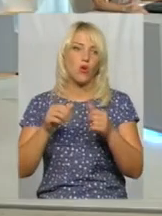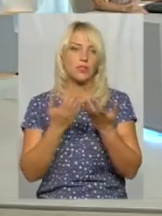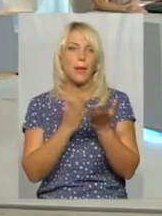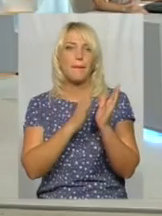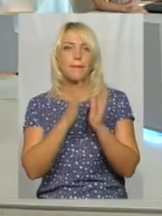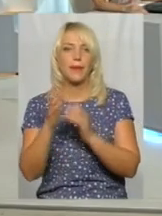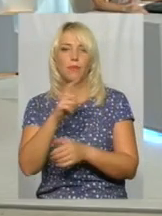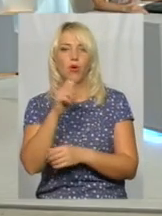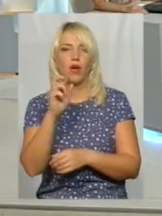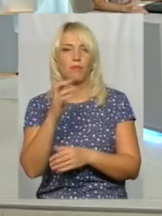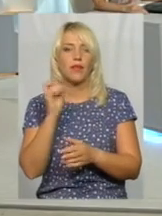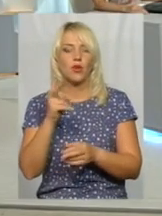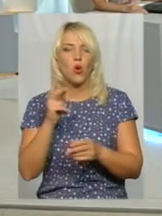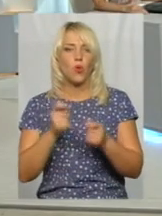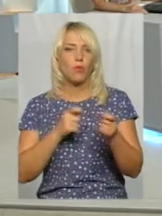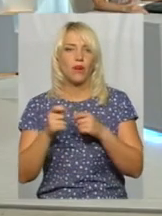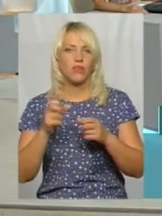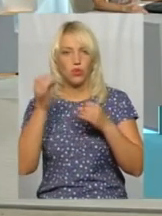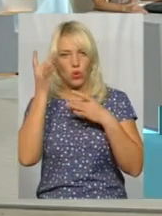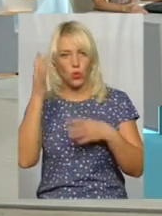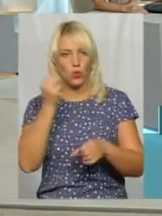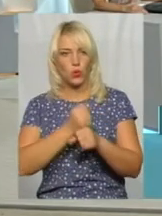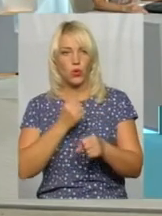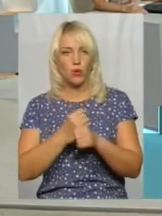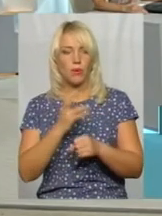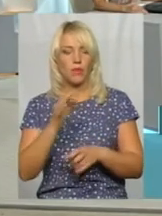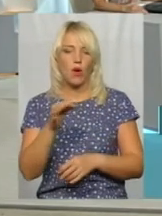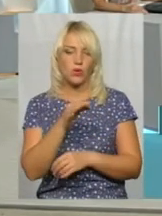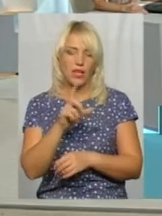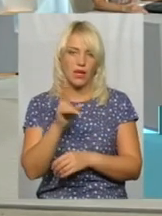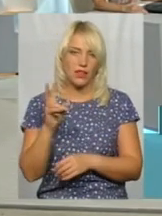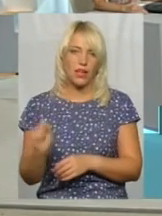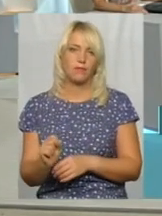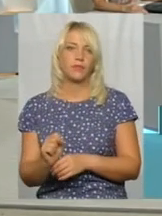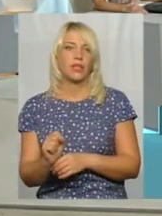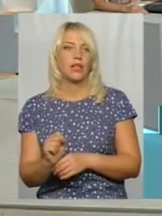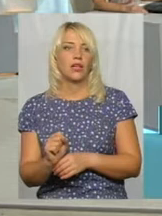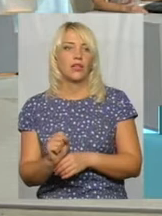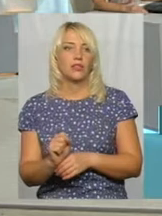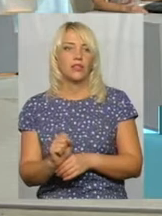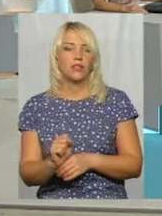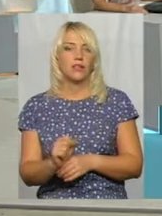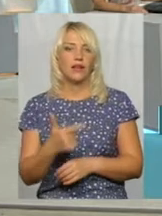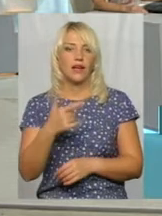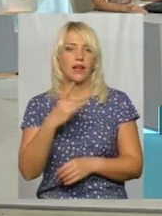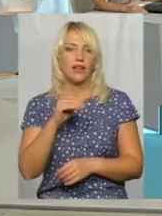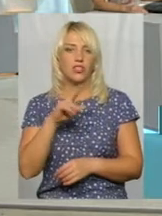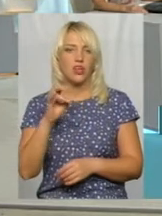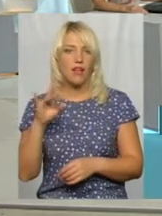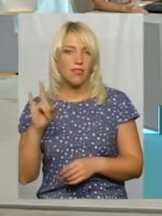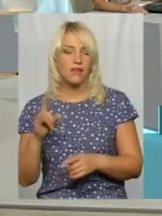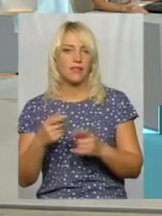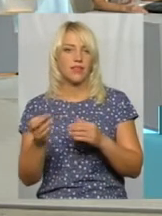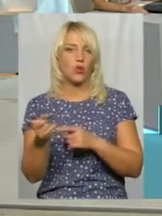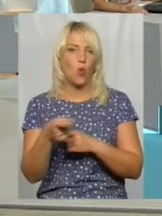які ми зараз по управлінню культури робимо, вже зробили на Озерні, вже зробили в Гречанах, на